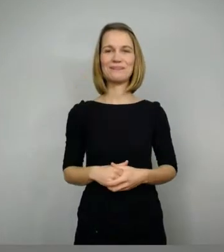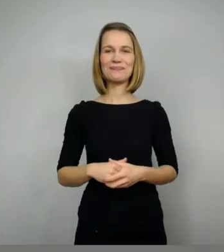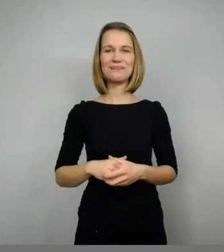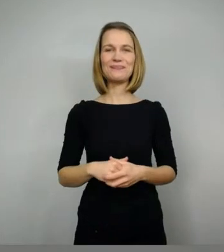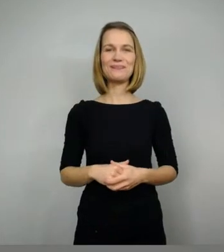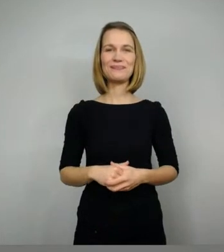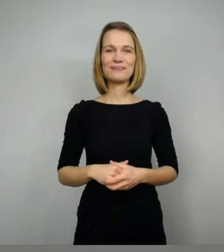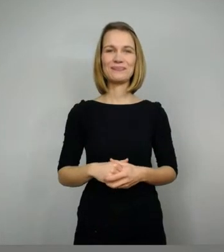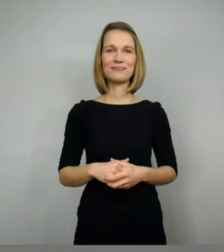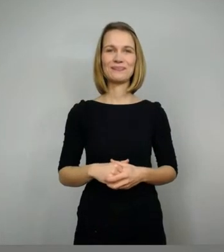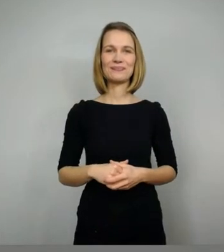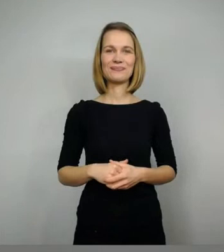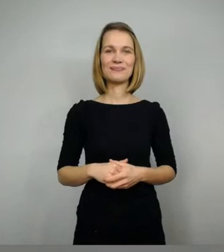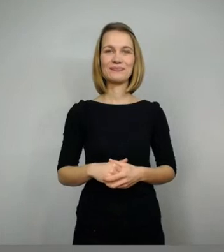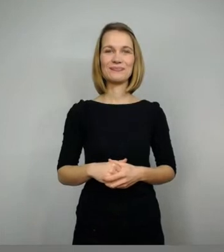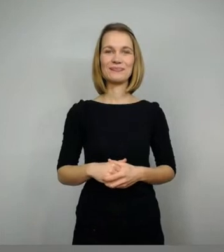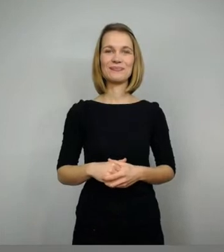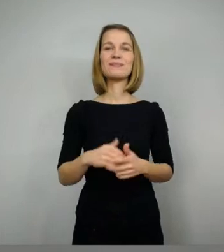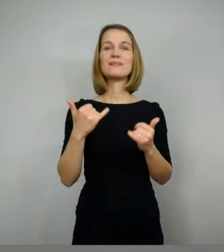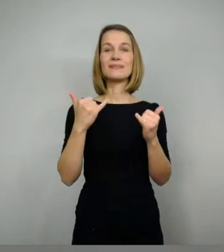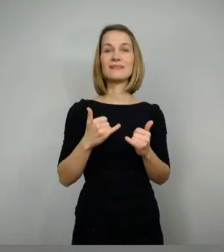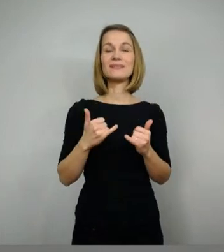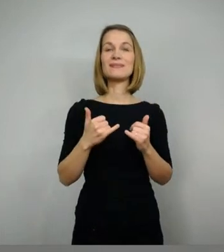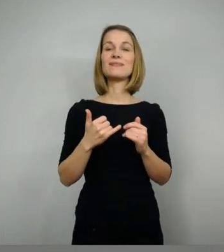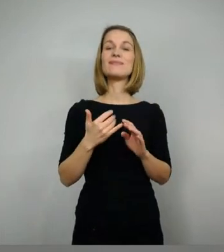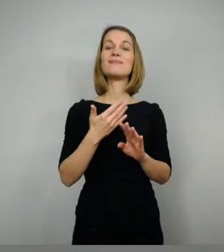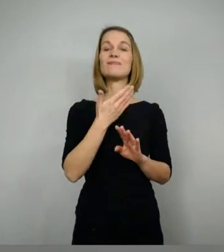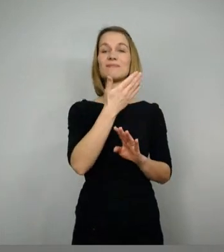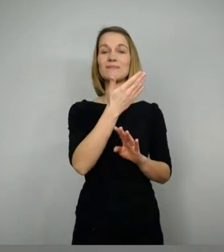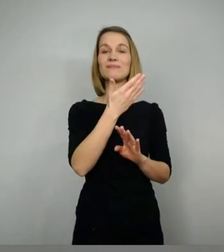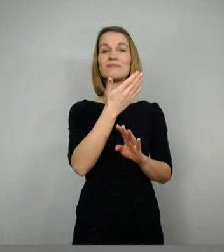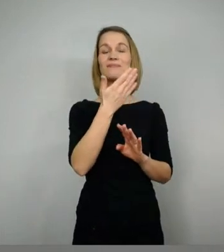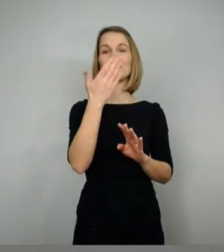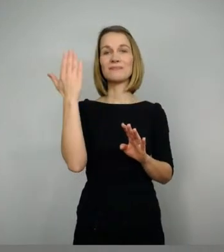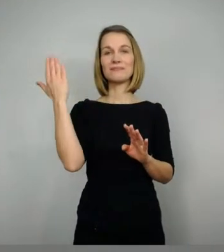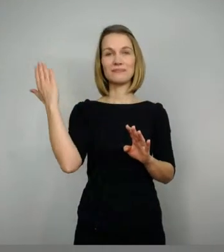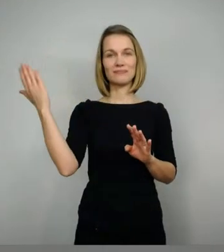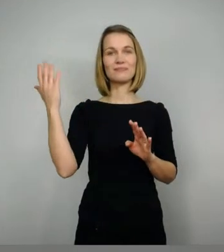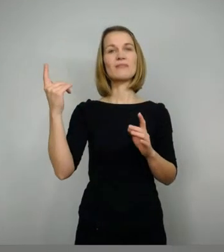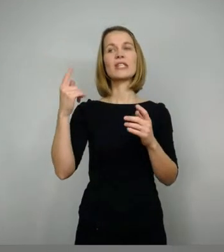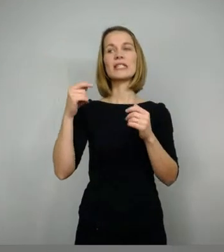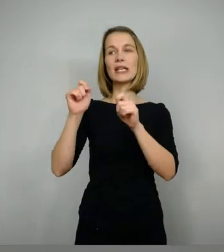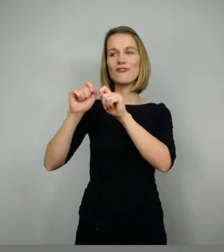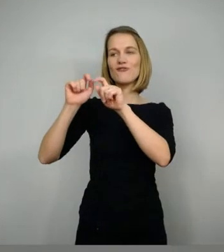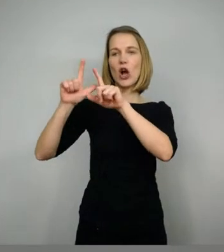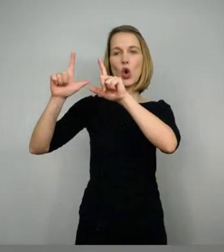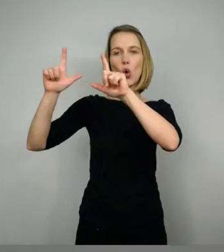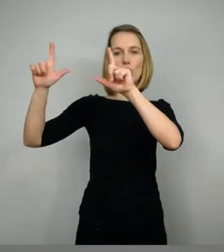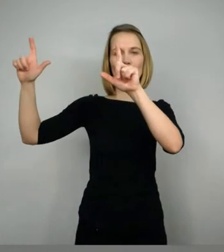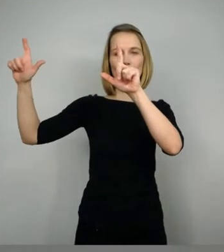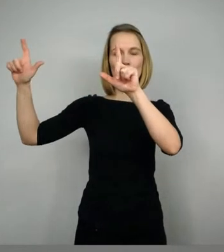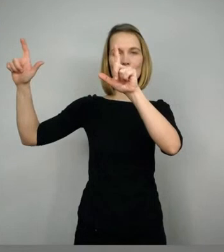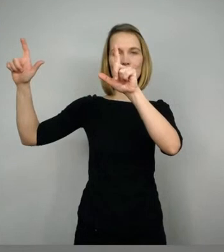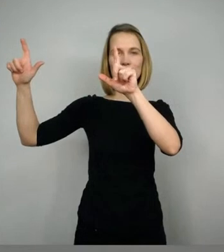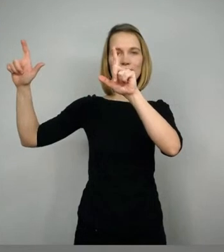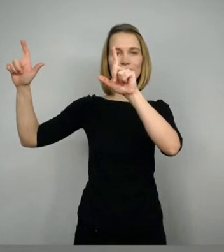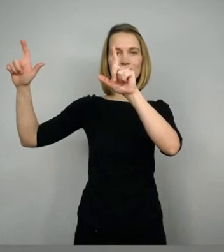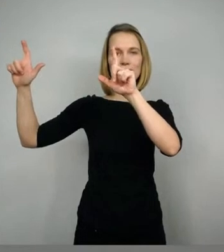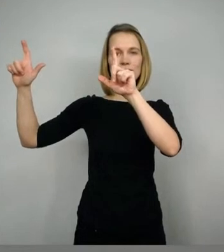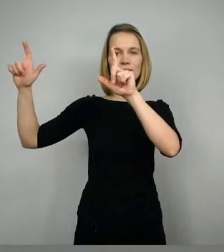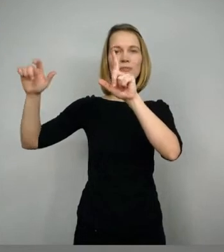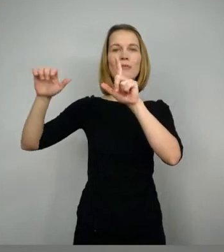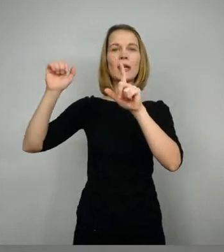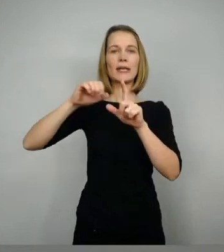Und zunächst zeige ich euch hier jetzt nochmal eine Vergrößerung. Könnt ihr mal schauen, ob ihr etwas erkennen könnt. Ich glaube, ganz deutlich ist hier das große